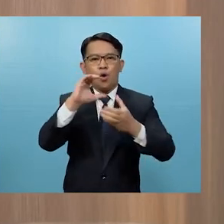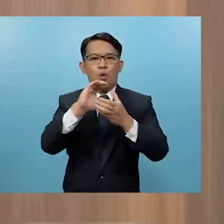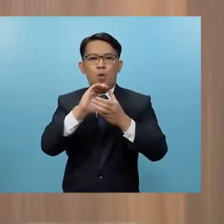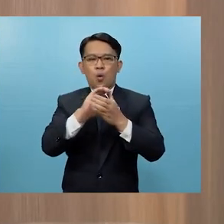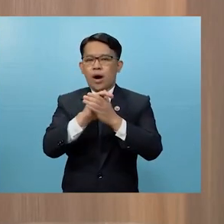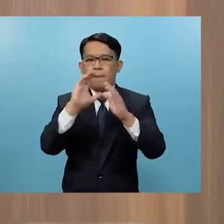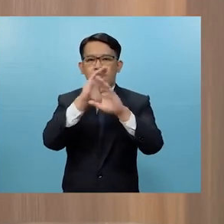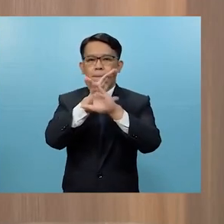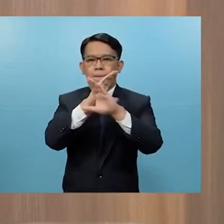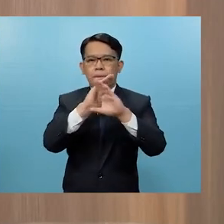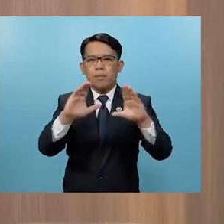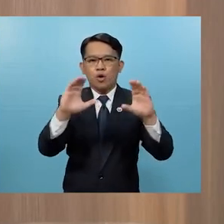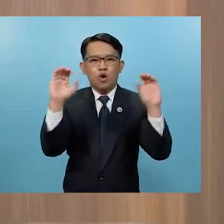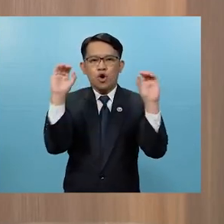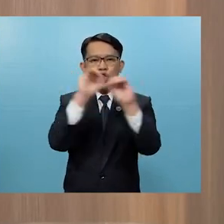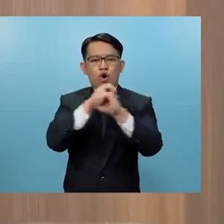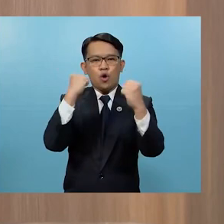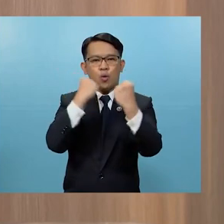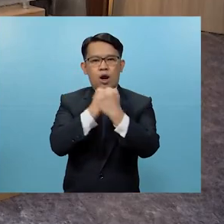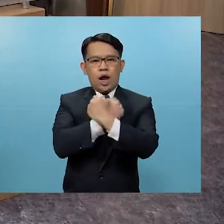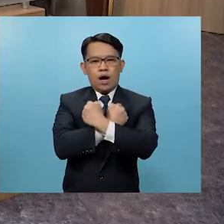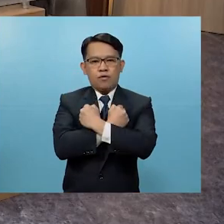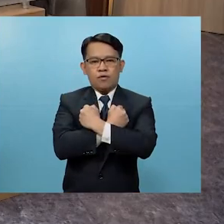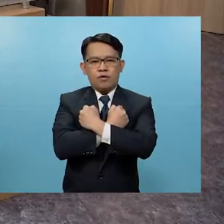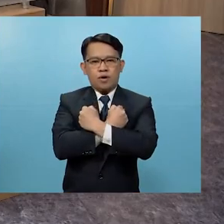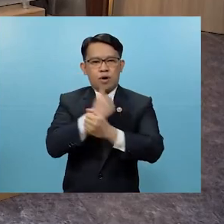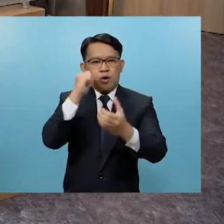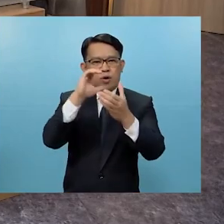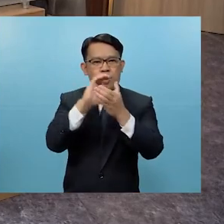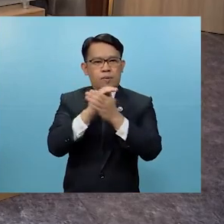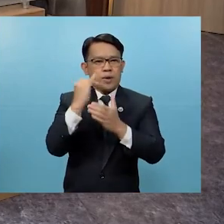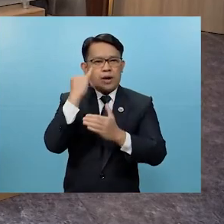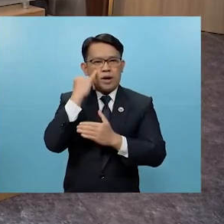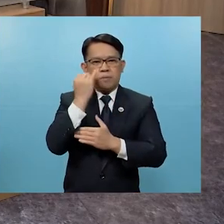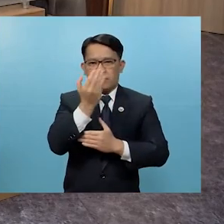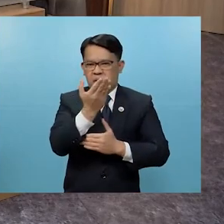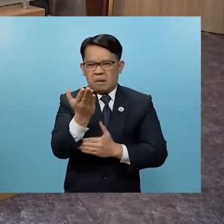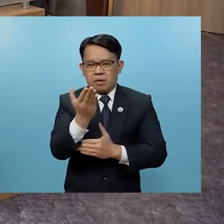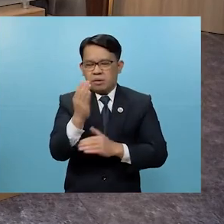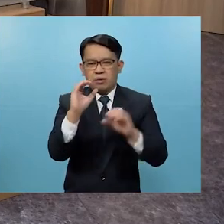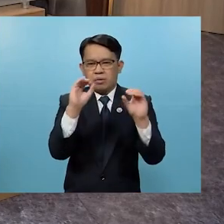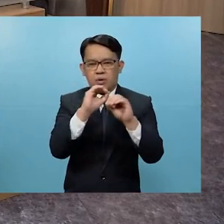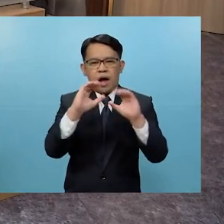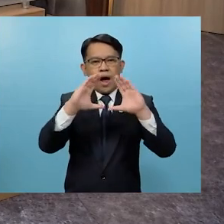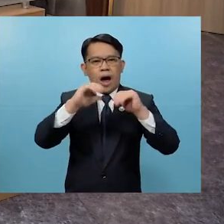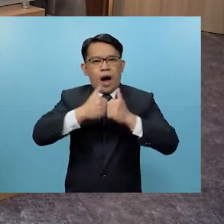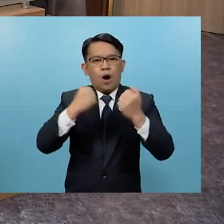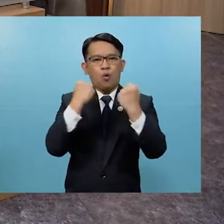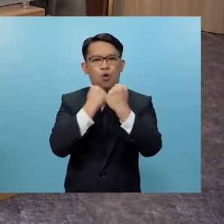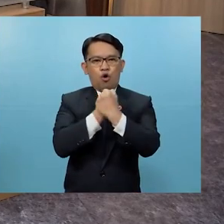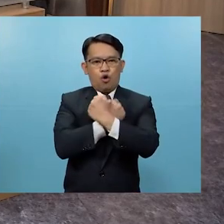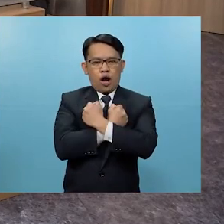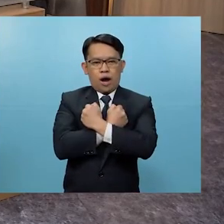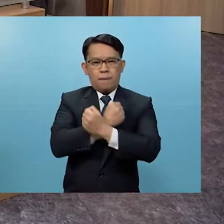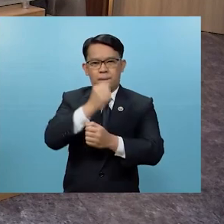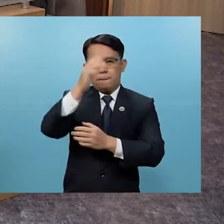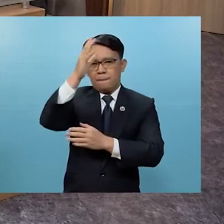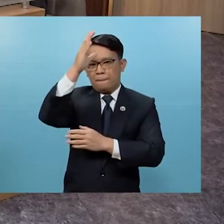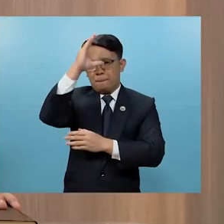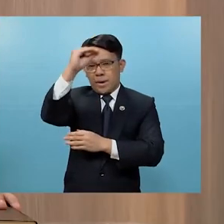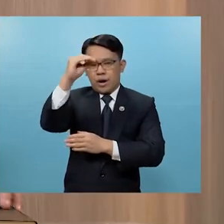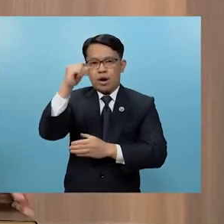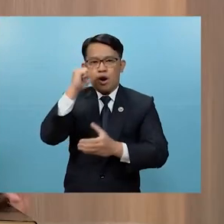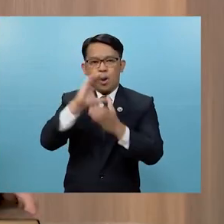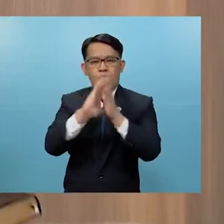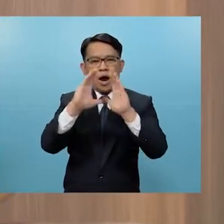wala pong pag-ibig sa asawa ang ganon Paano po ba dapat ibigin ng lalaki ang kanyang asawa kapatid na